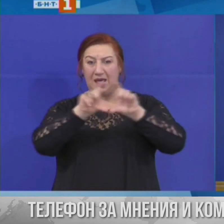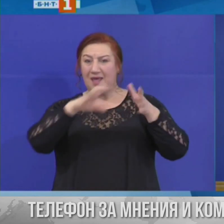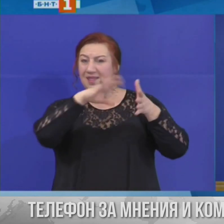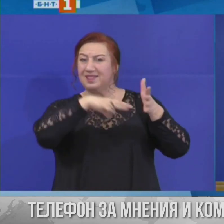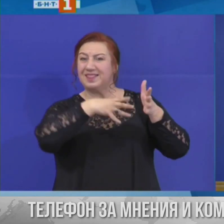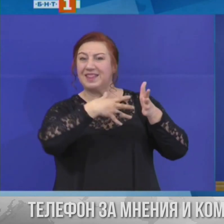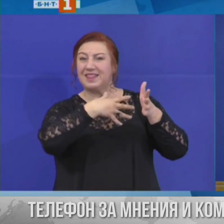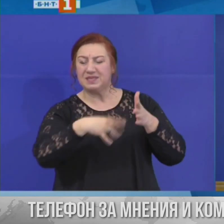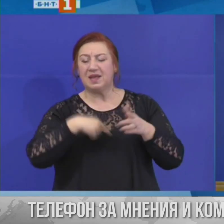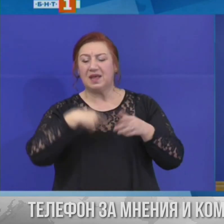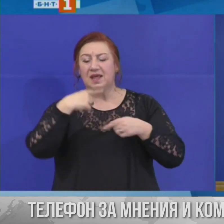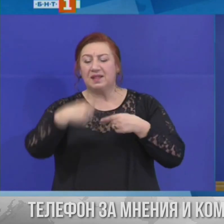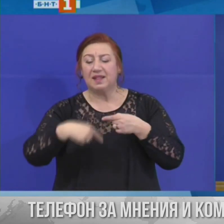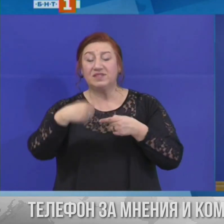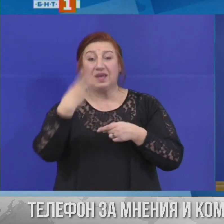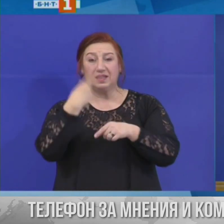часа.